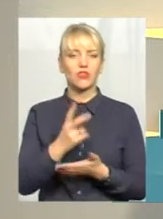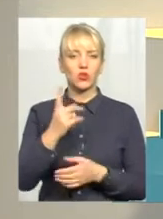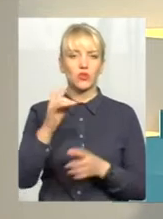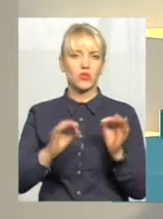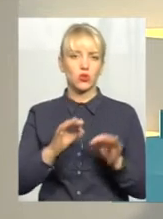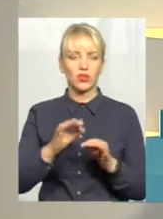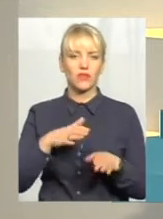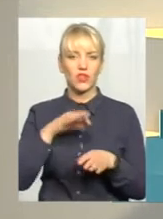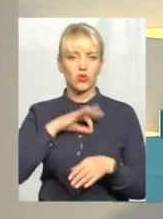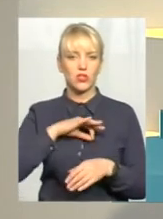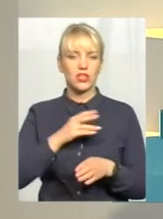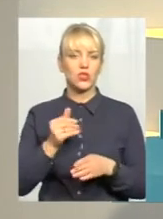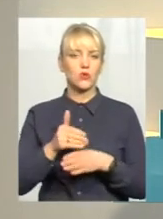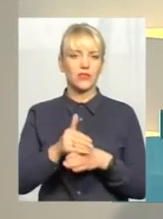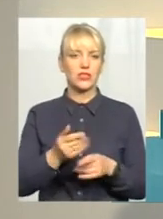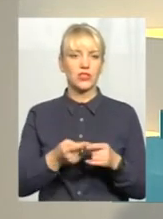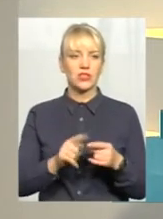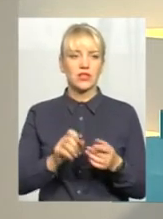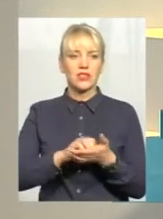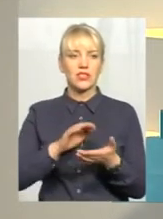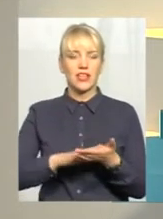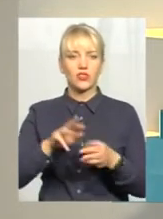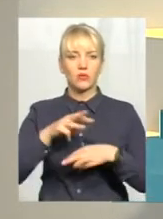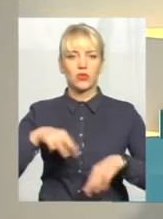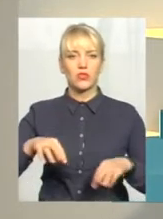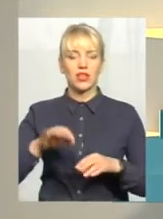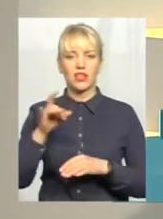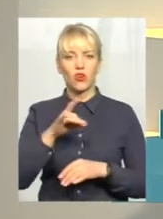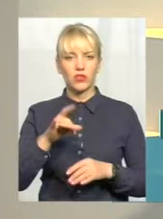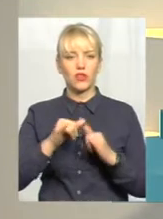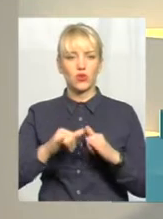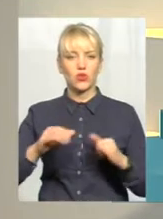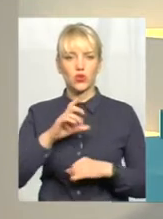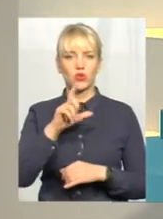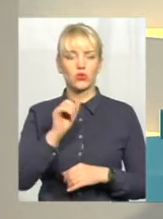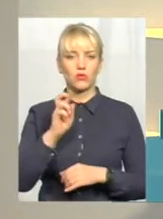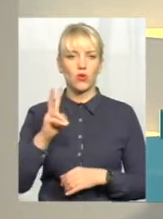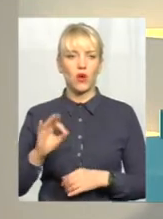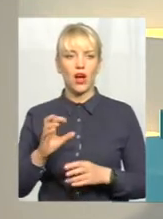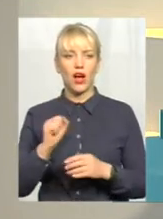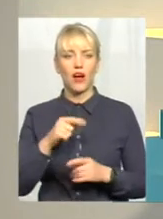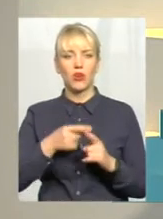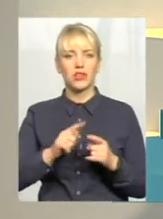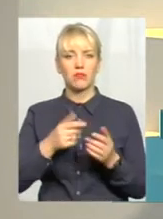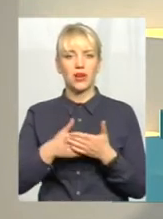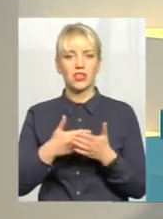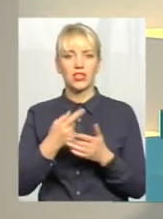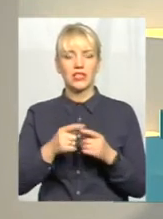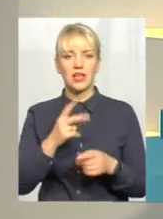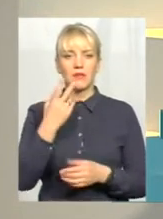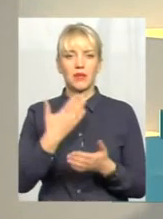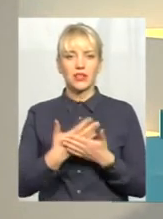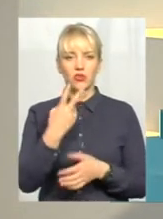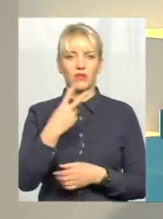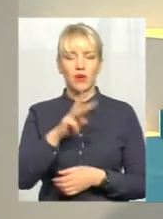використали субвенцію. Це відзначив міністр регіонального розвитку Геннадій Зубко. А оте майже, а це близько 2